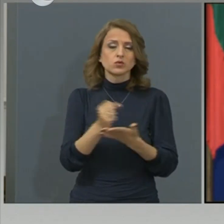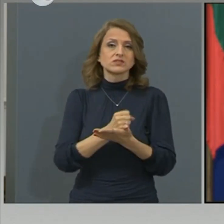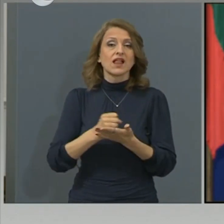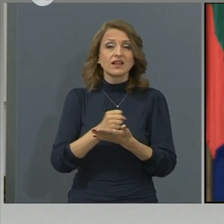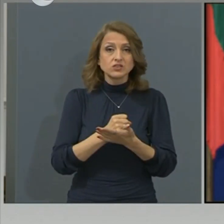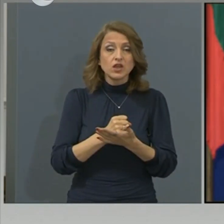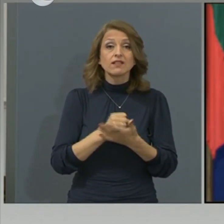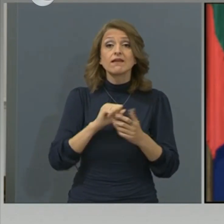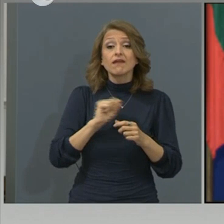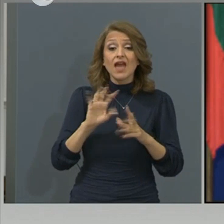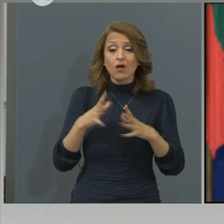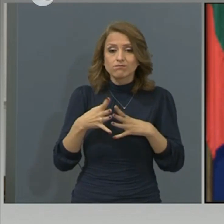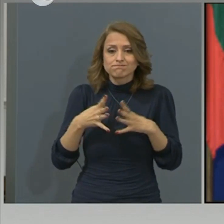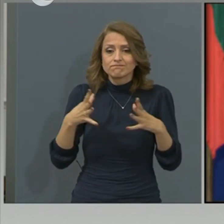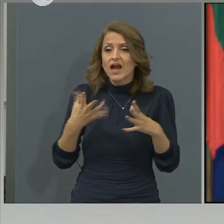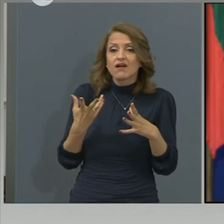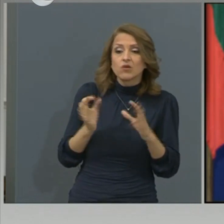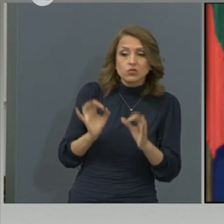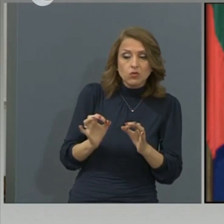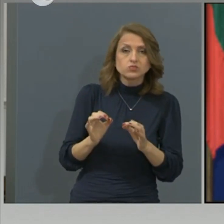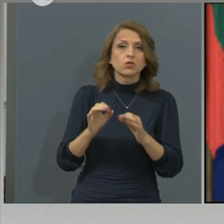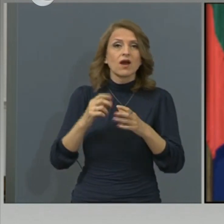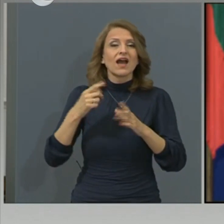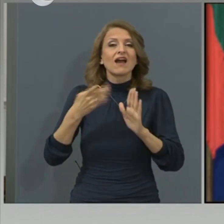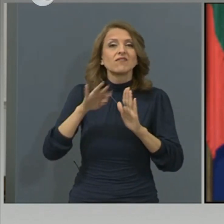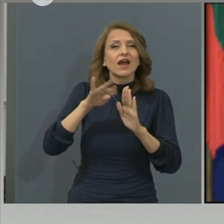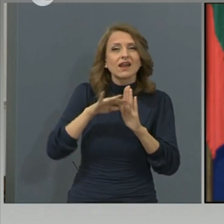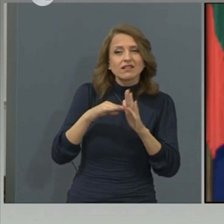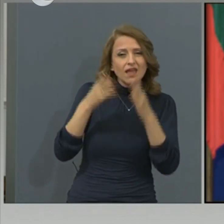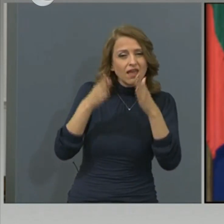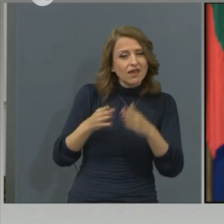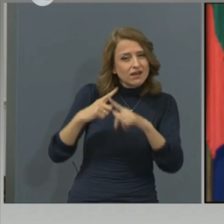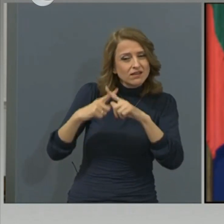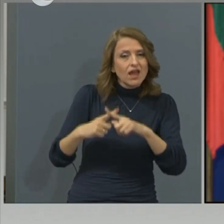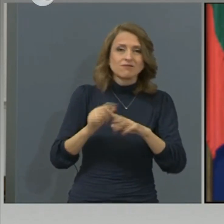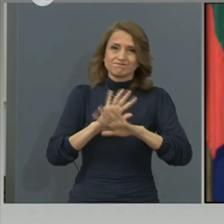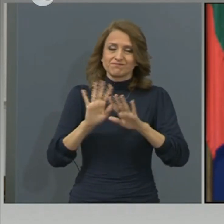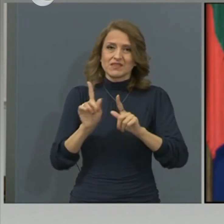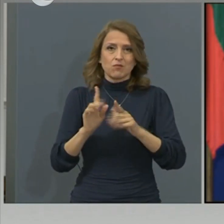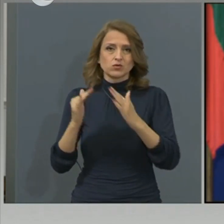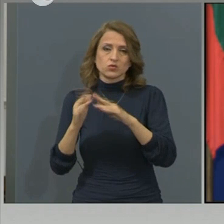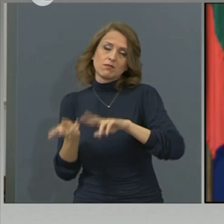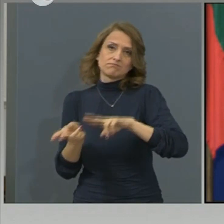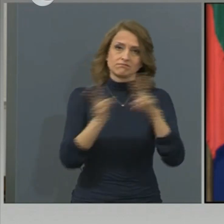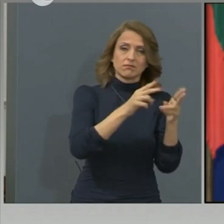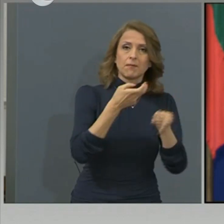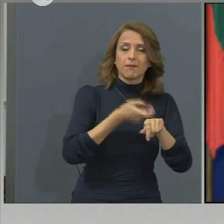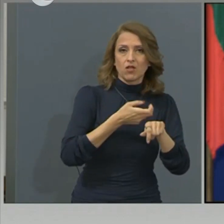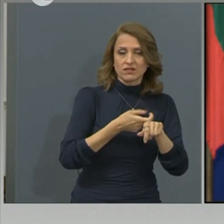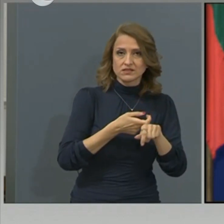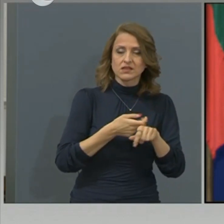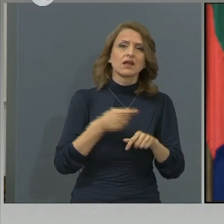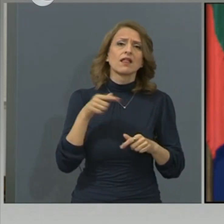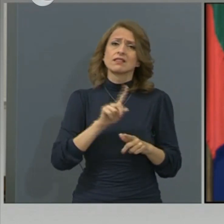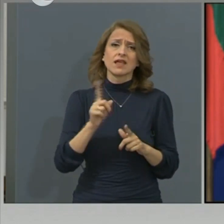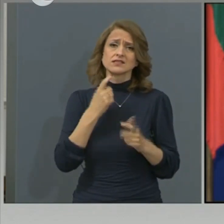критериите за приемане на болните, което не е само критерии за